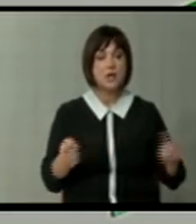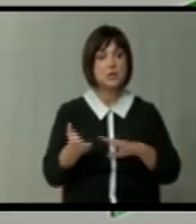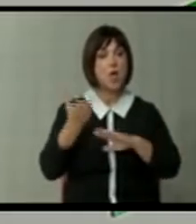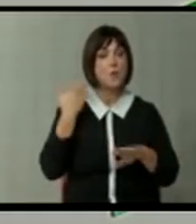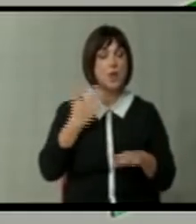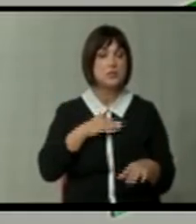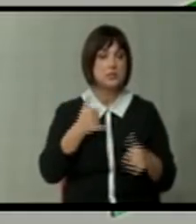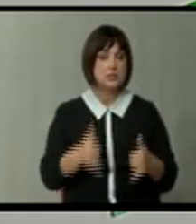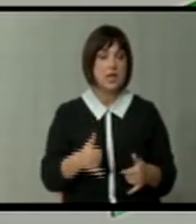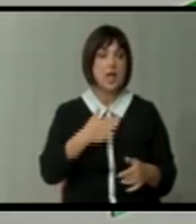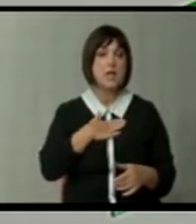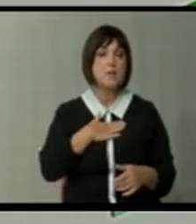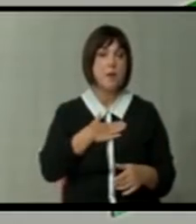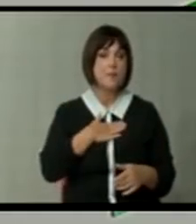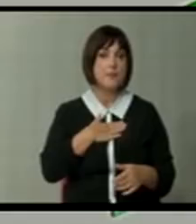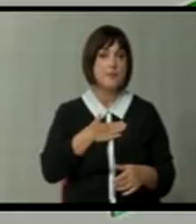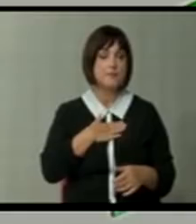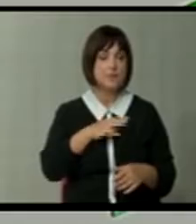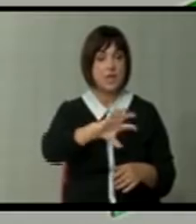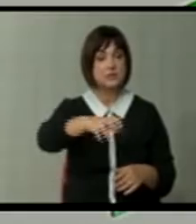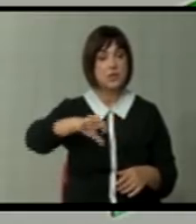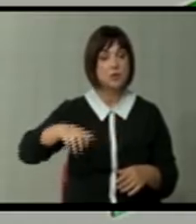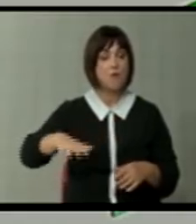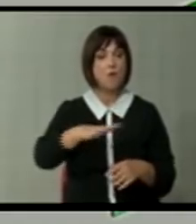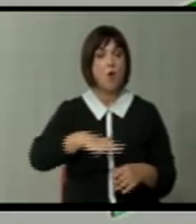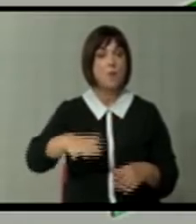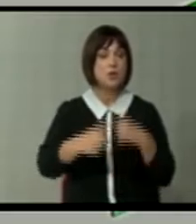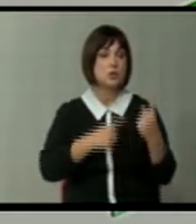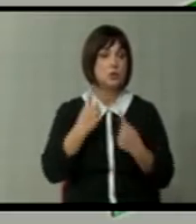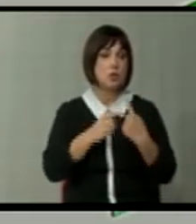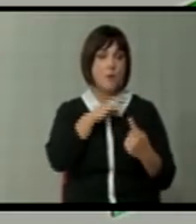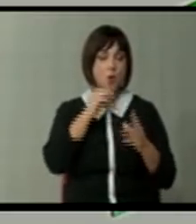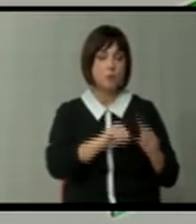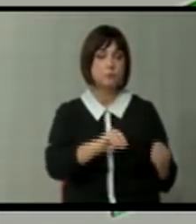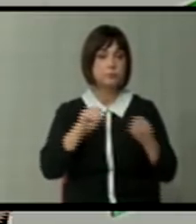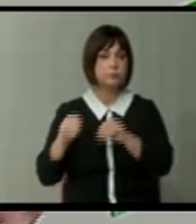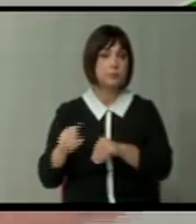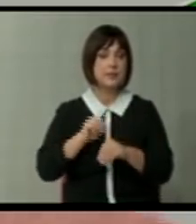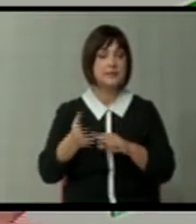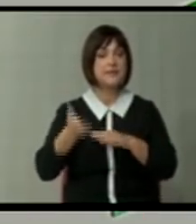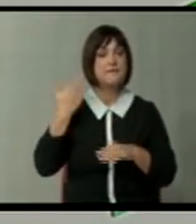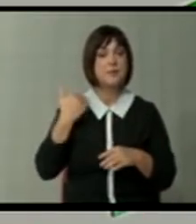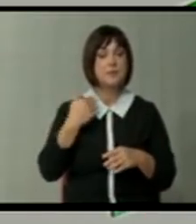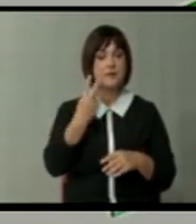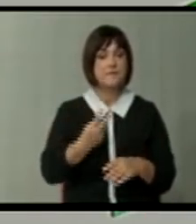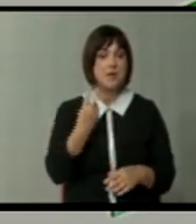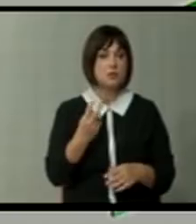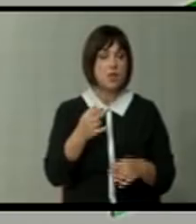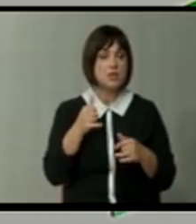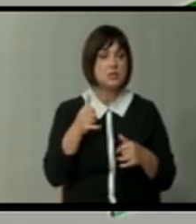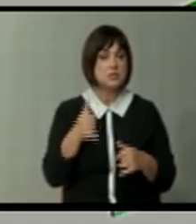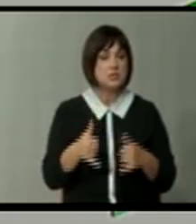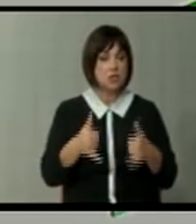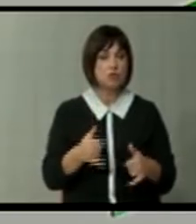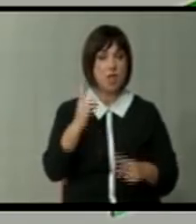предходно, сега имаме свери во обштеството къде што ситуацијата е многу поместена. Да не се навраќаме пред две години, денешнава